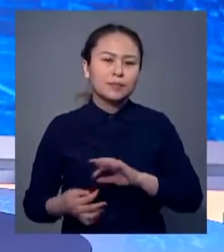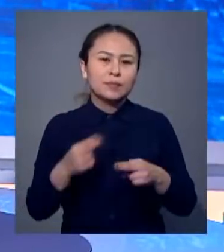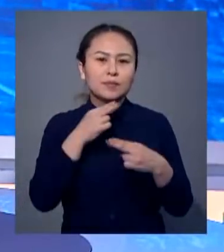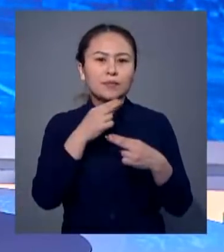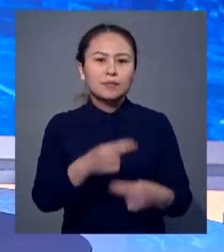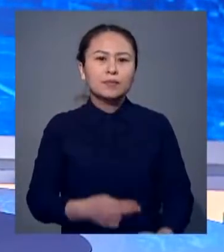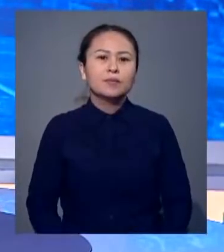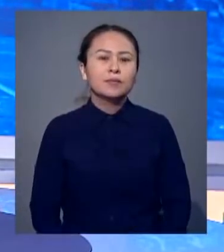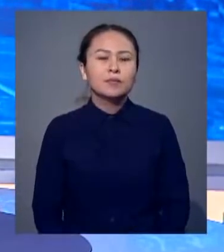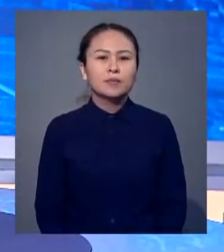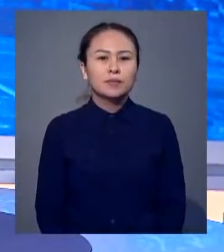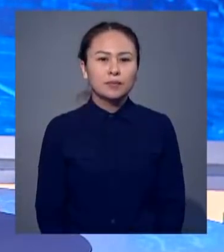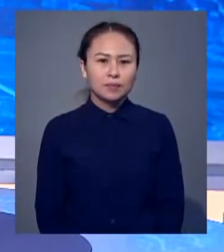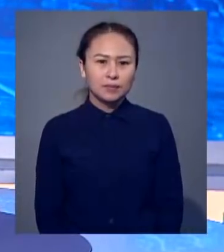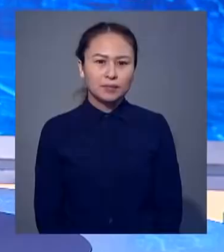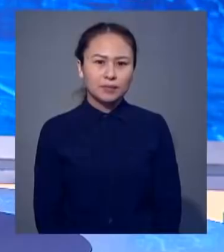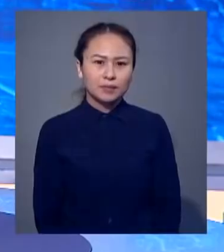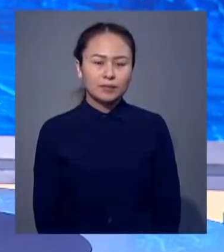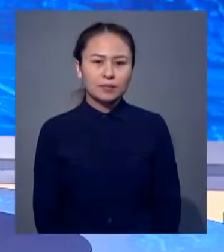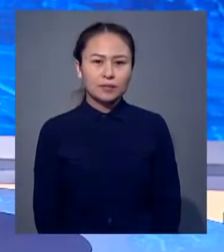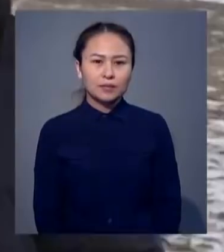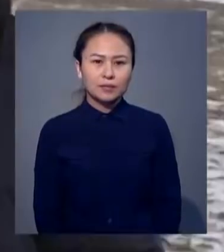Айолының репортажына назар салыңыздар.